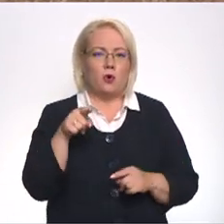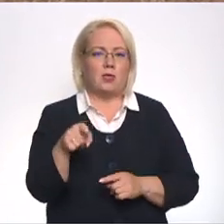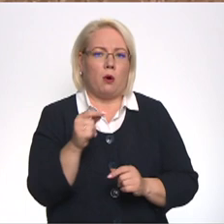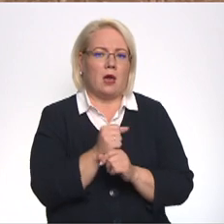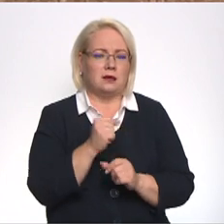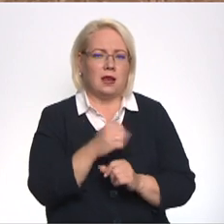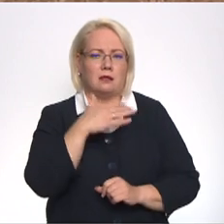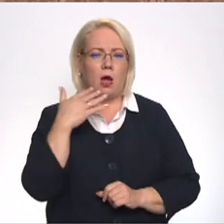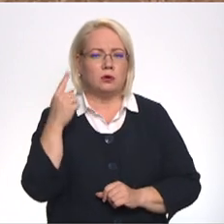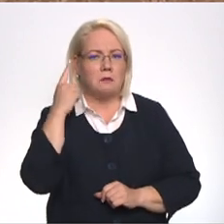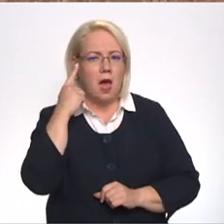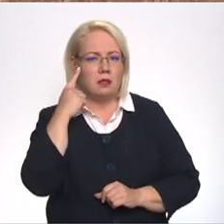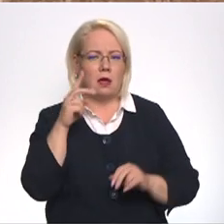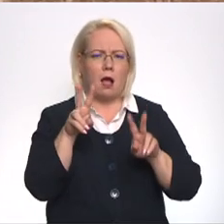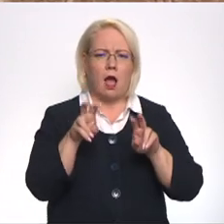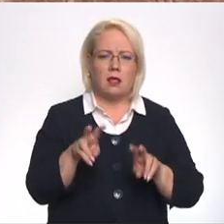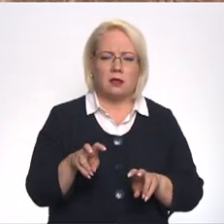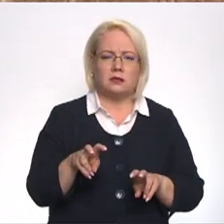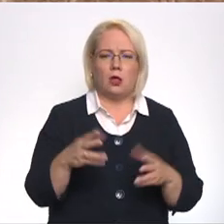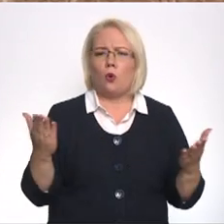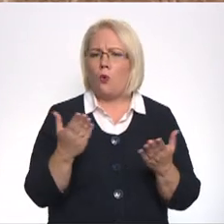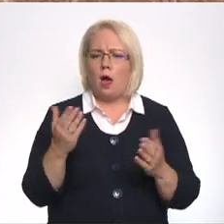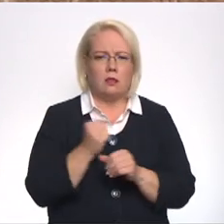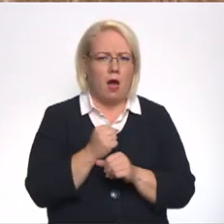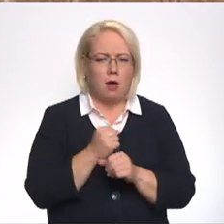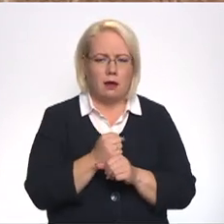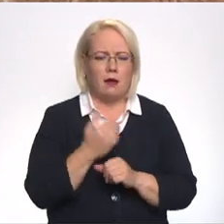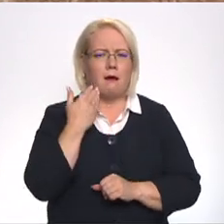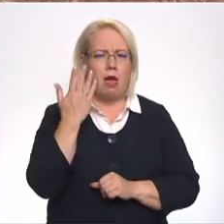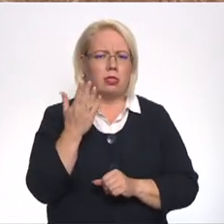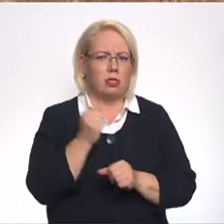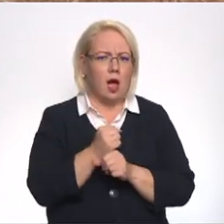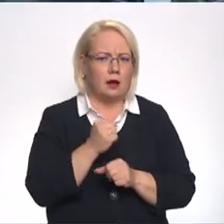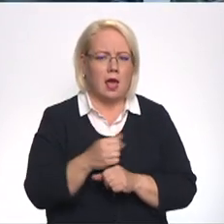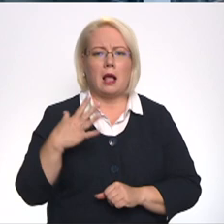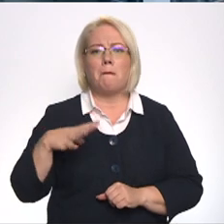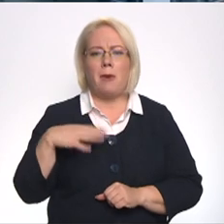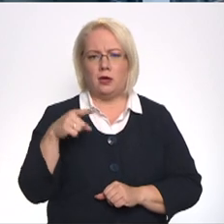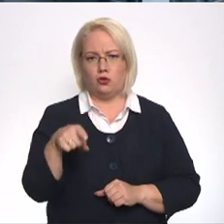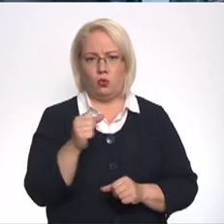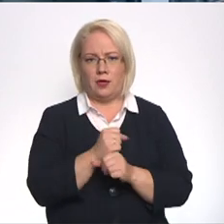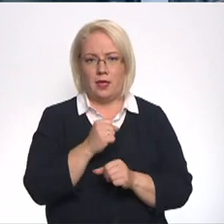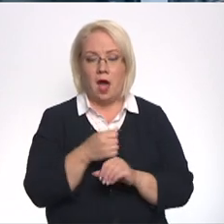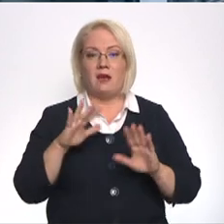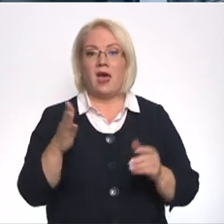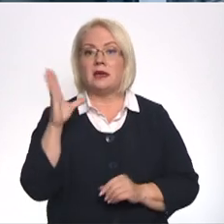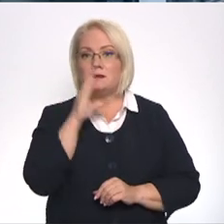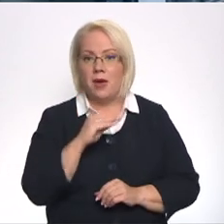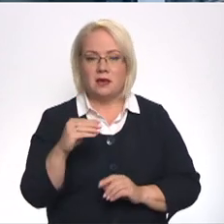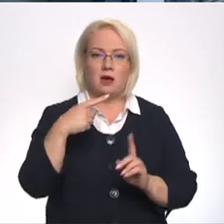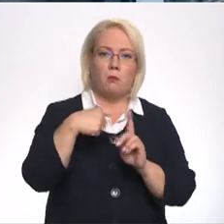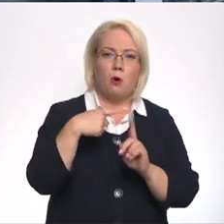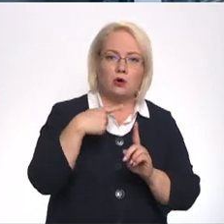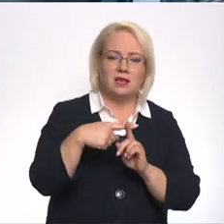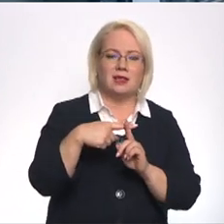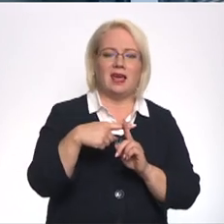prātīgāk, analizējot, ko tu dari, kad tu dari, kāpēc tu to dari un vai tu spēsi ar pozitīvu